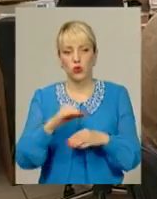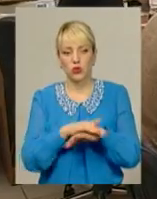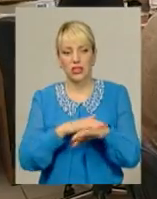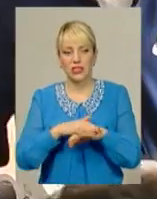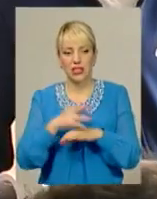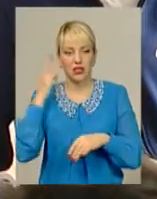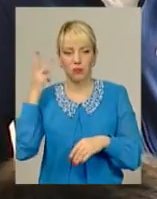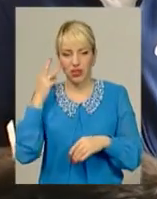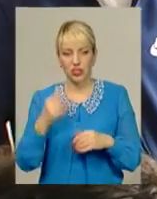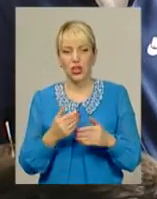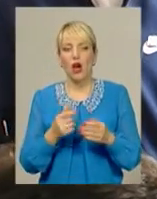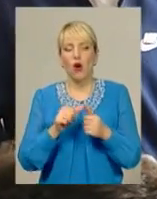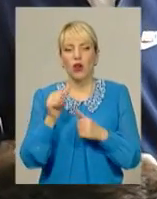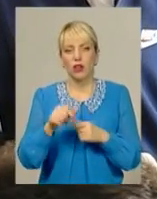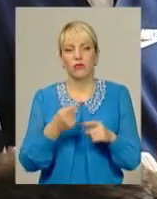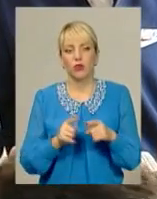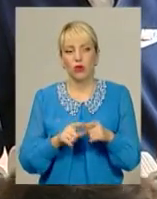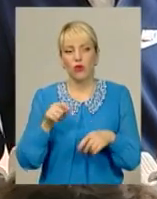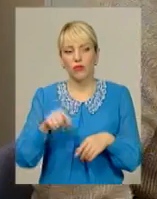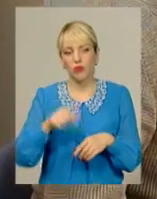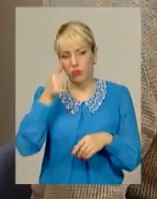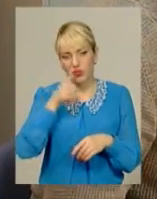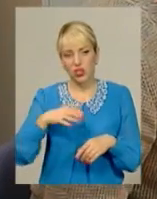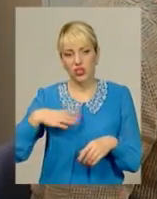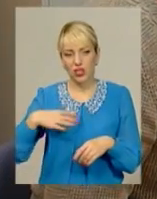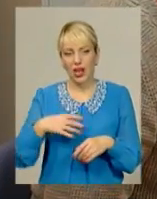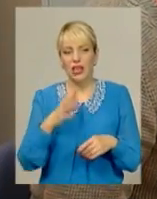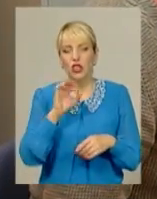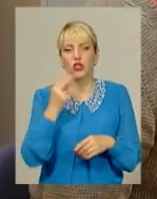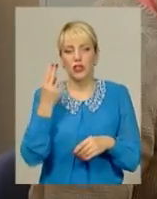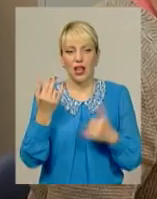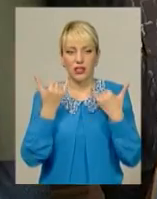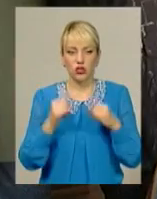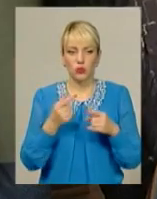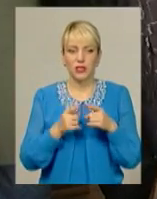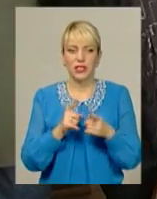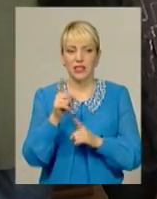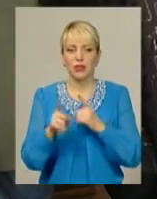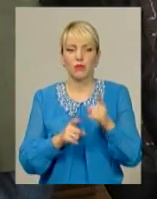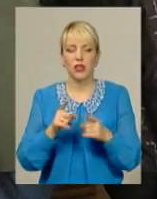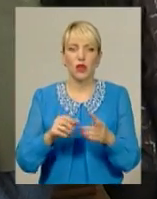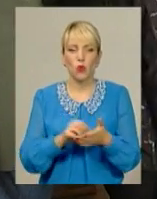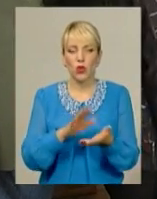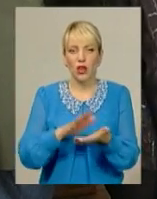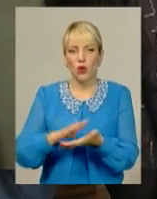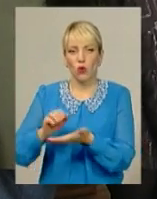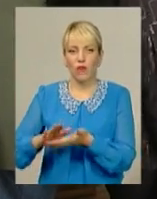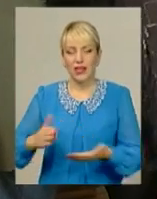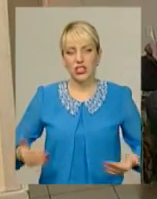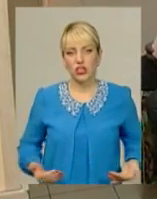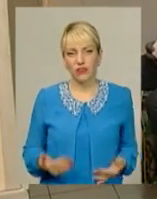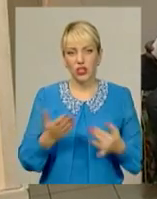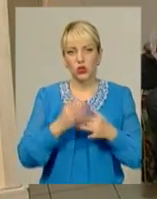Хмельниччини. Окрім того, в цьому місяці на краян чекає черговий соціальний сюрприз – це зміни у нарахуванні житлових субсидій.